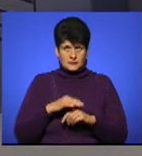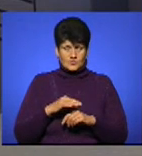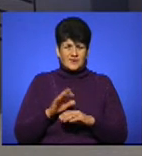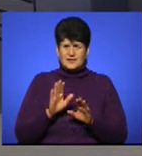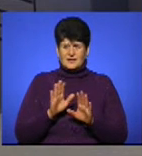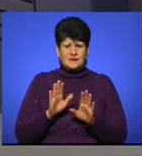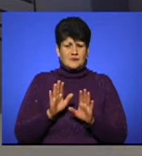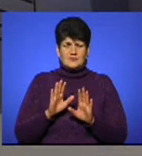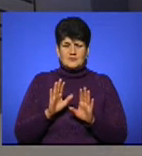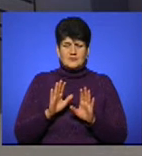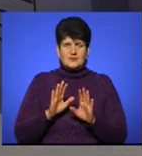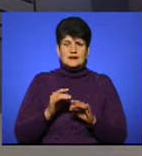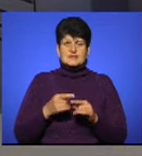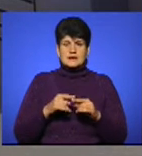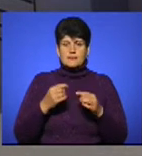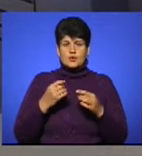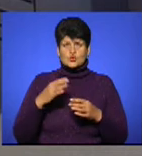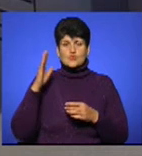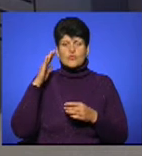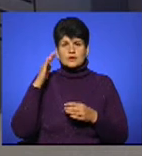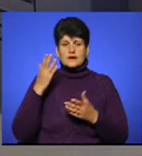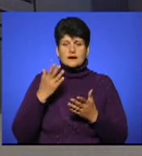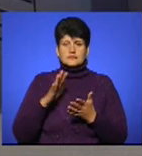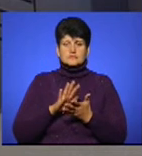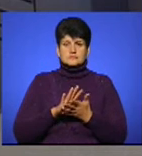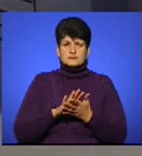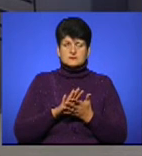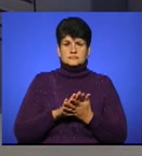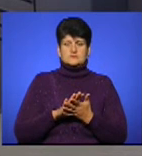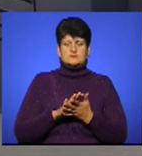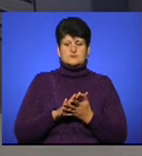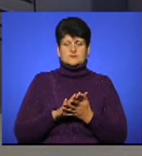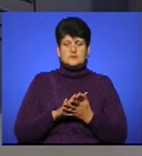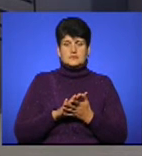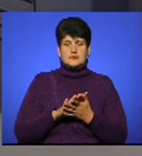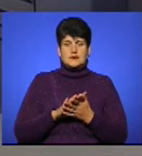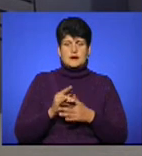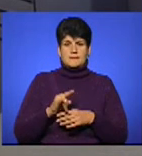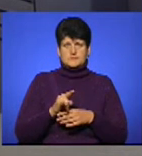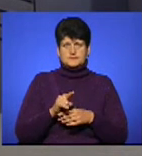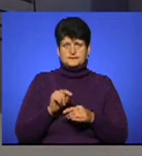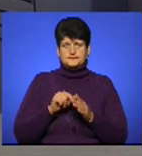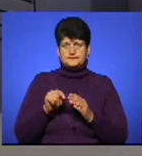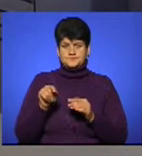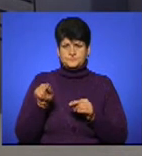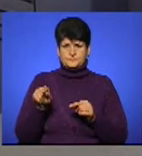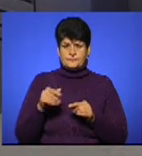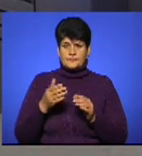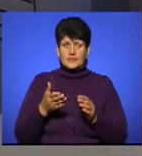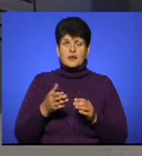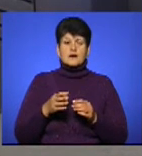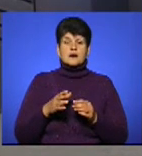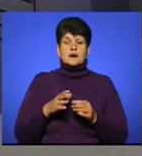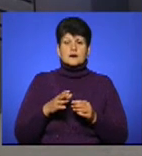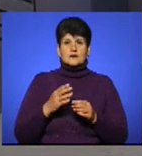Ні, це просто вода, яка забруднена виділеннями гризунів. У нас один випадок пов